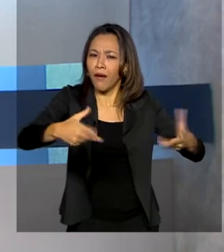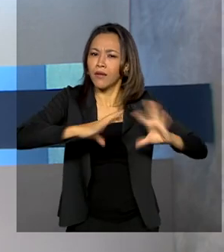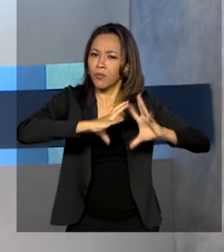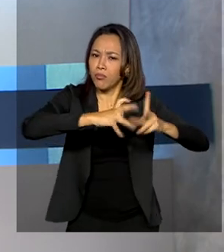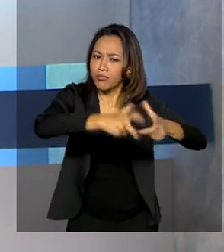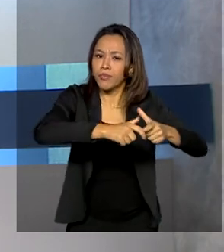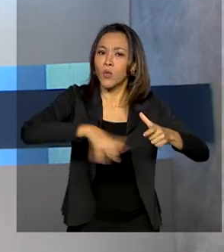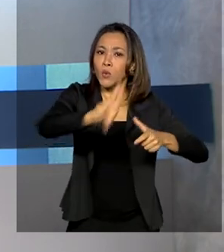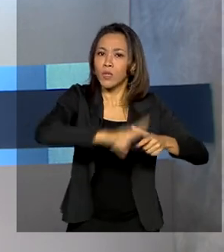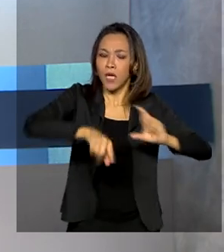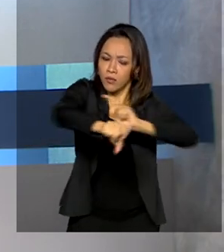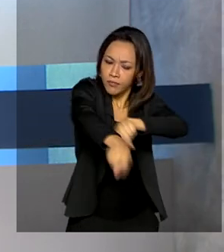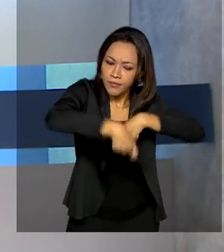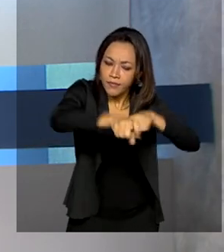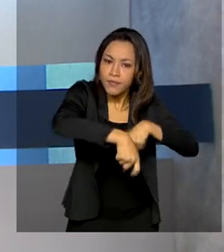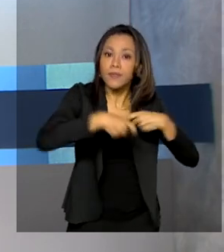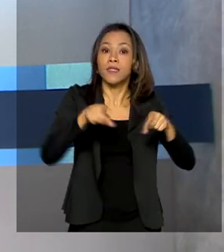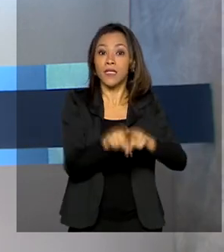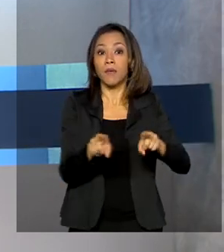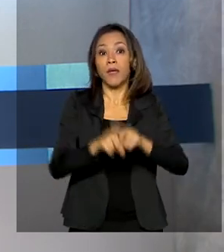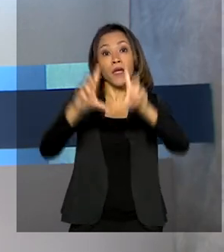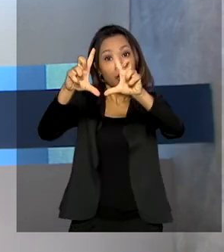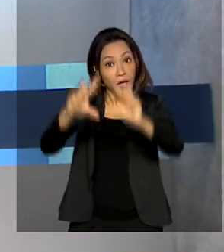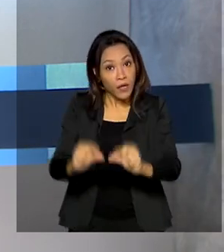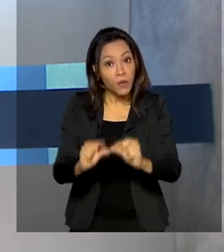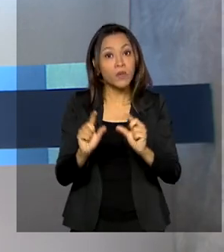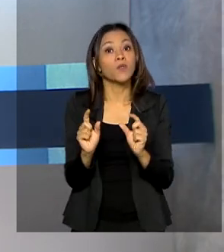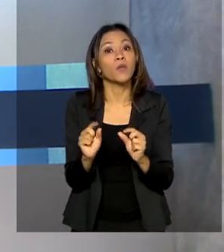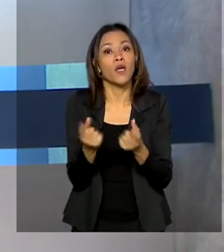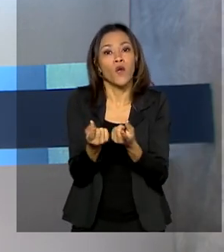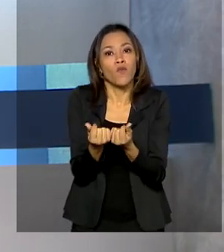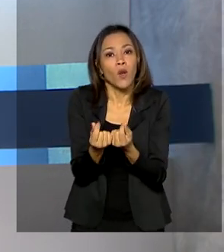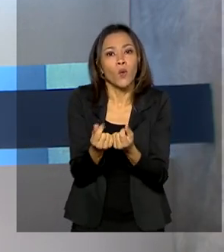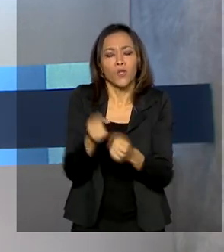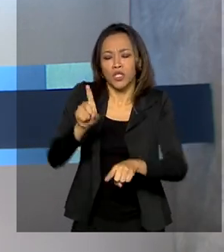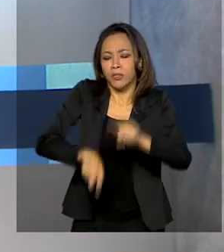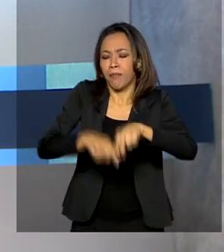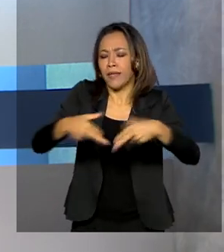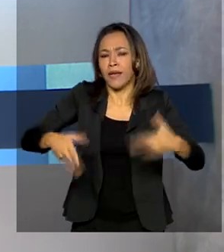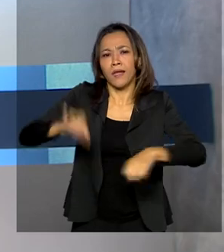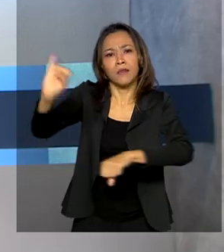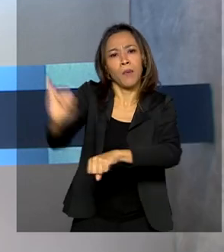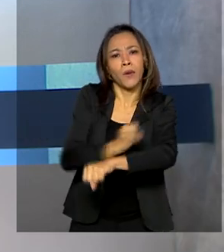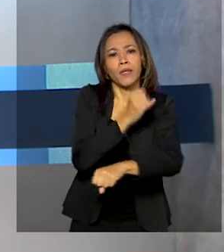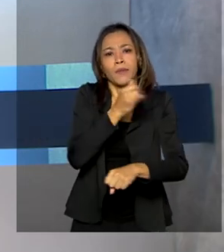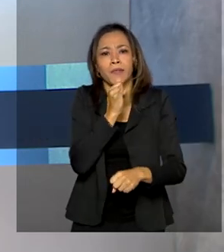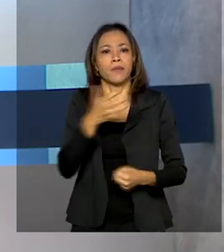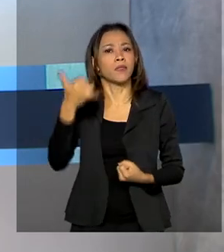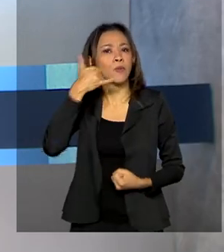setores produtivos, além de diminuir o preço de itens importados, como celulares e computadores.